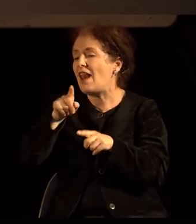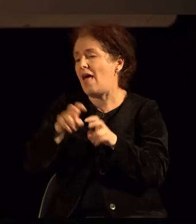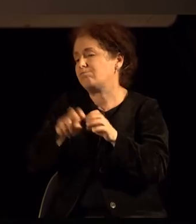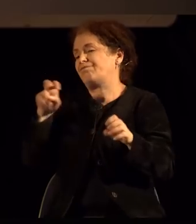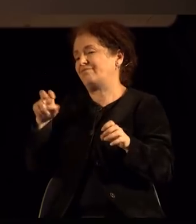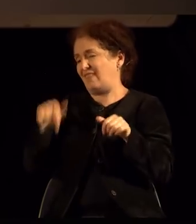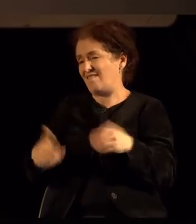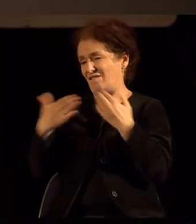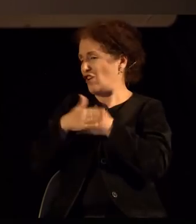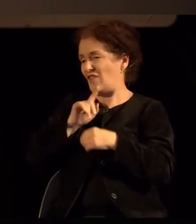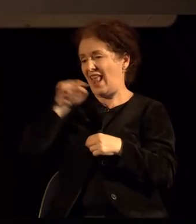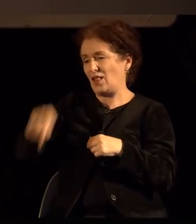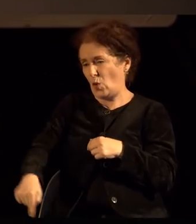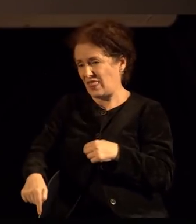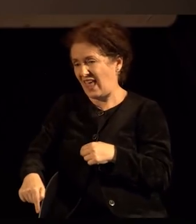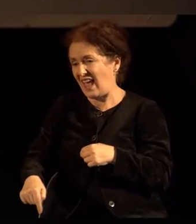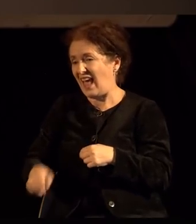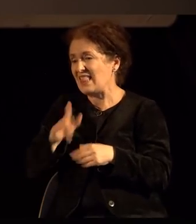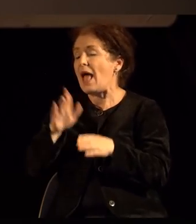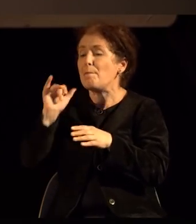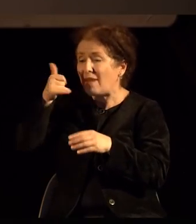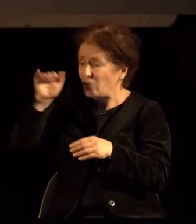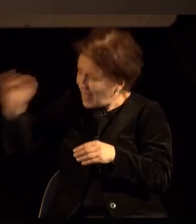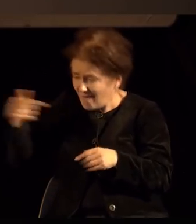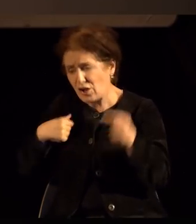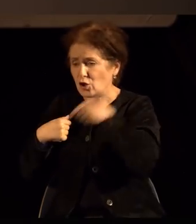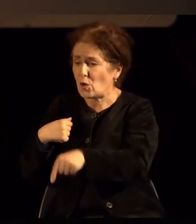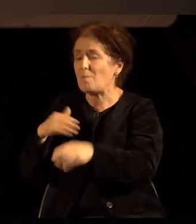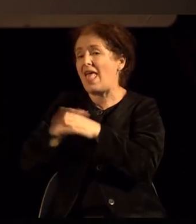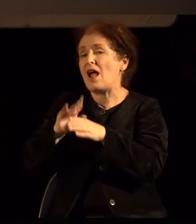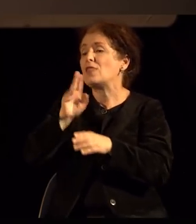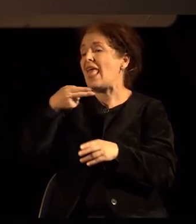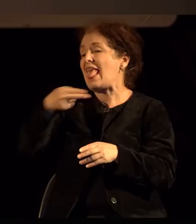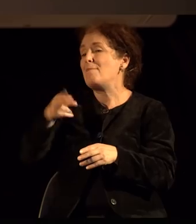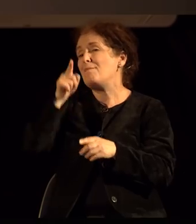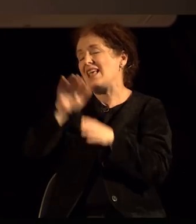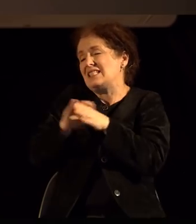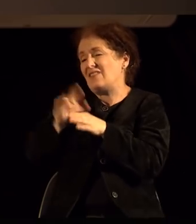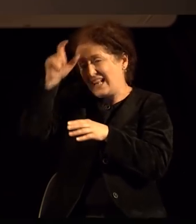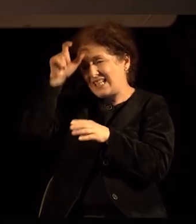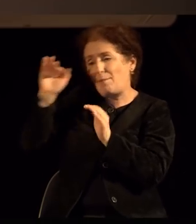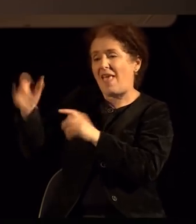откаже своето присуство вечерва тука, мегутоа, од име на организаторите,